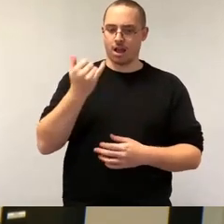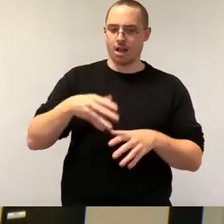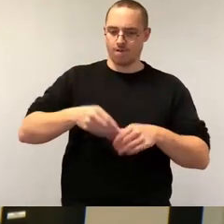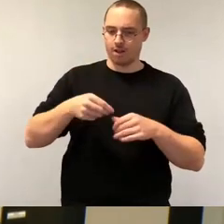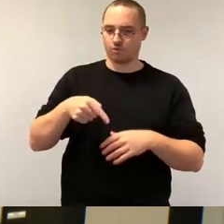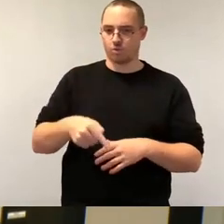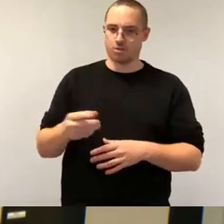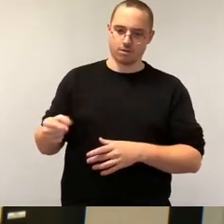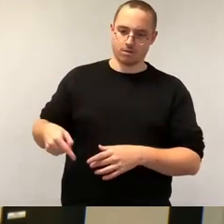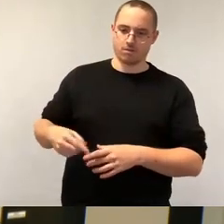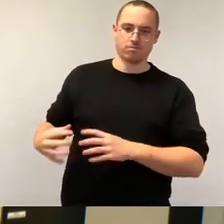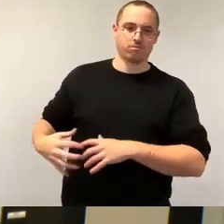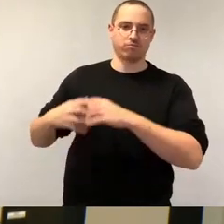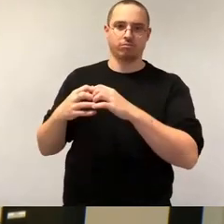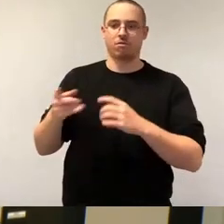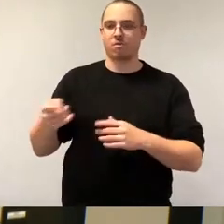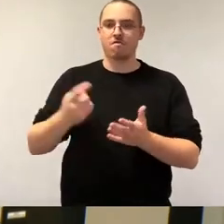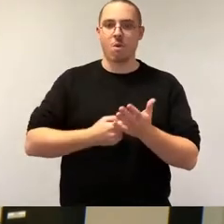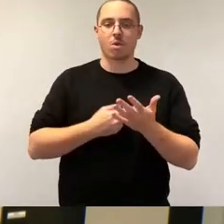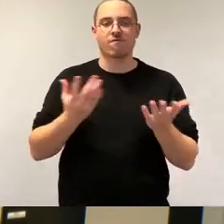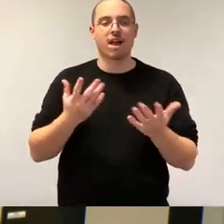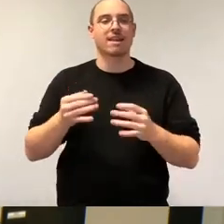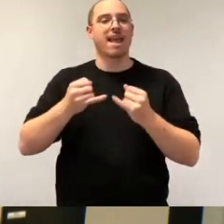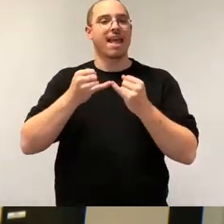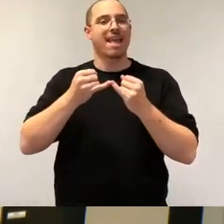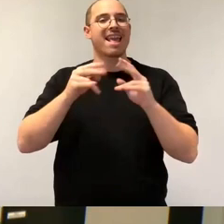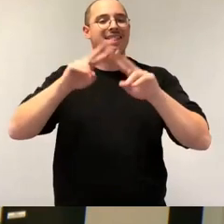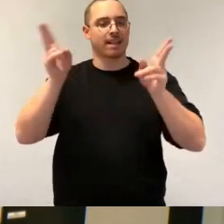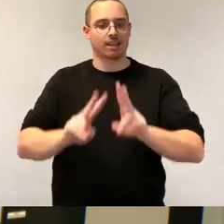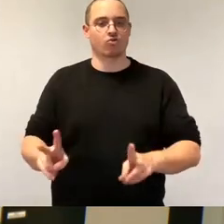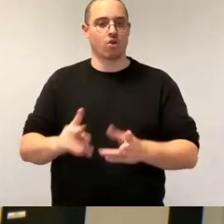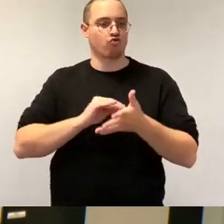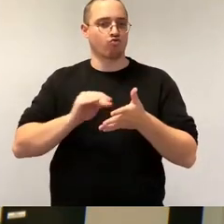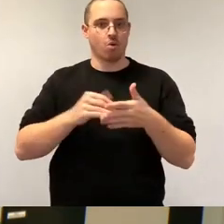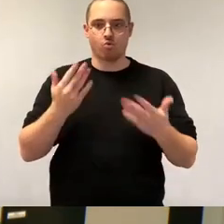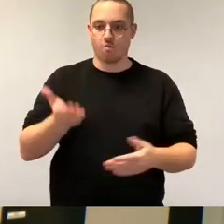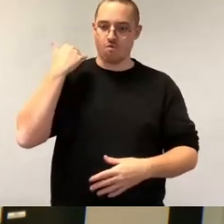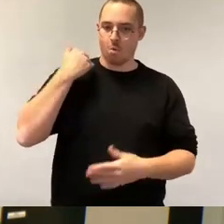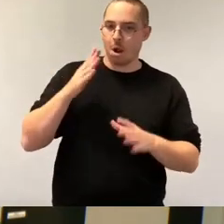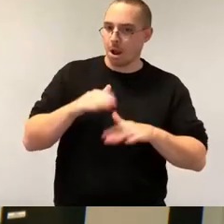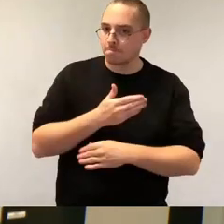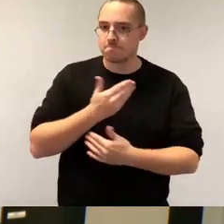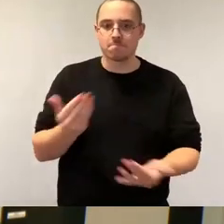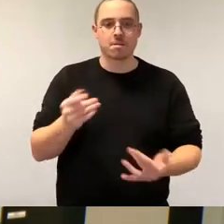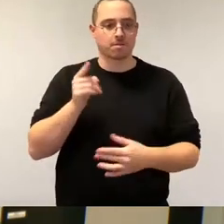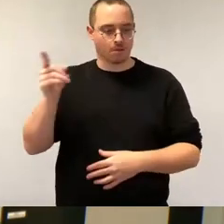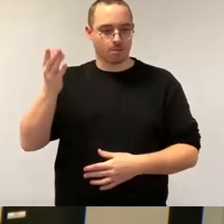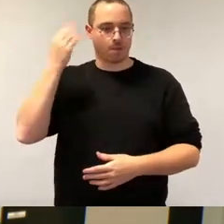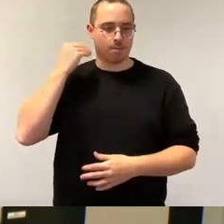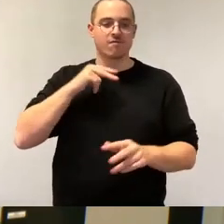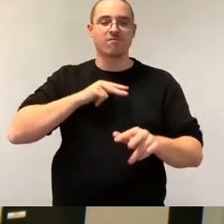Schule gefordert. Die gab es so in Dresden noch nicht. Und das war die Initiative des damaligen Wirtschaftsbürgermeisters, Rolf Holgast, der